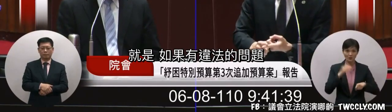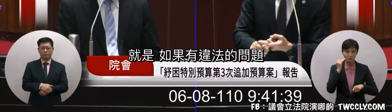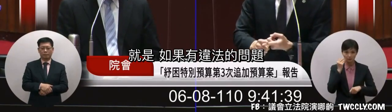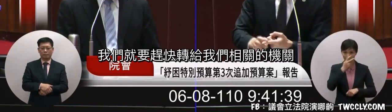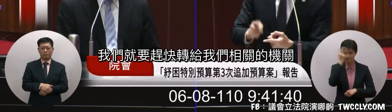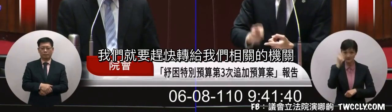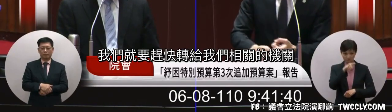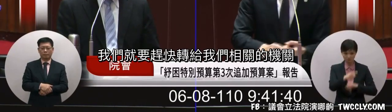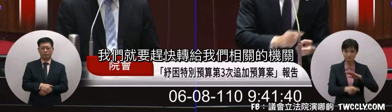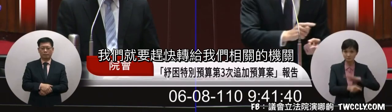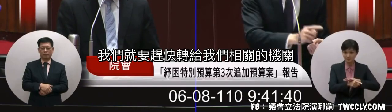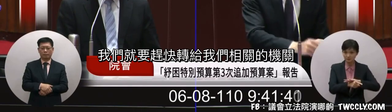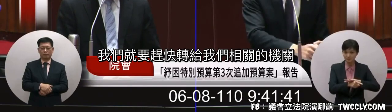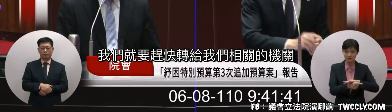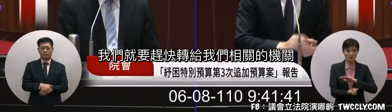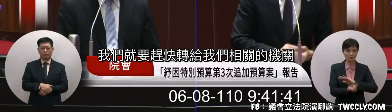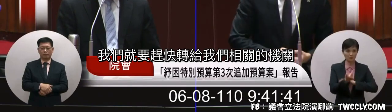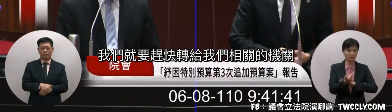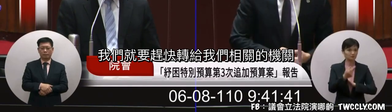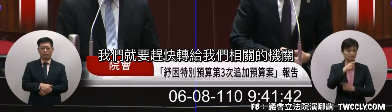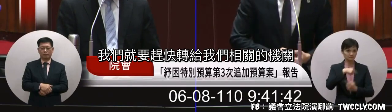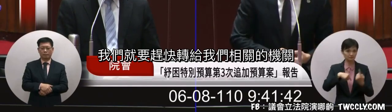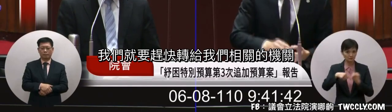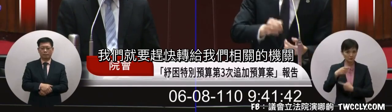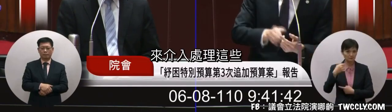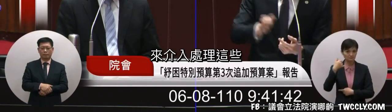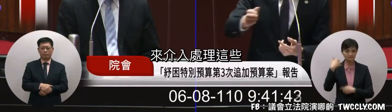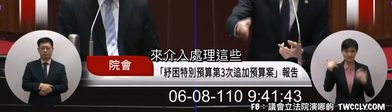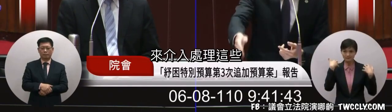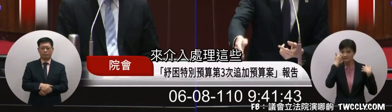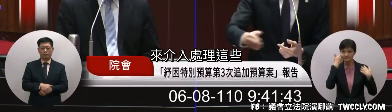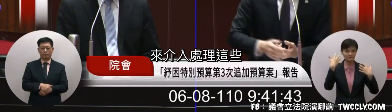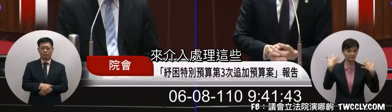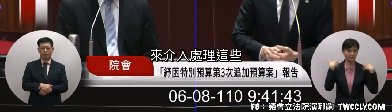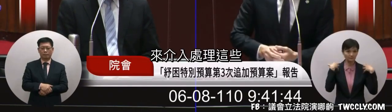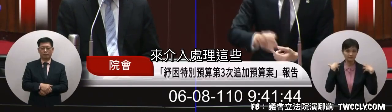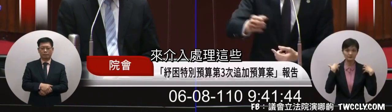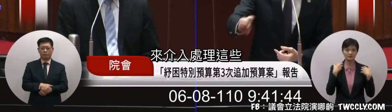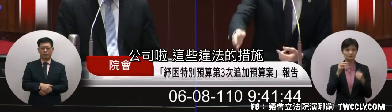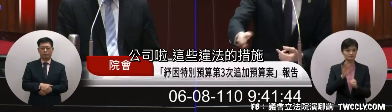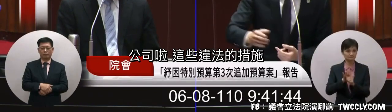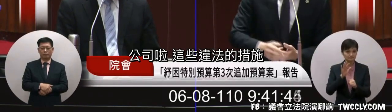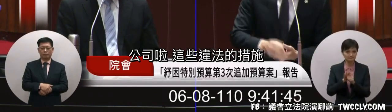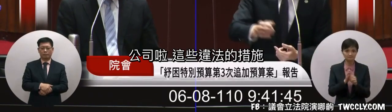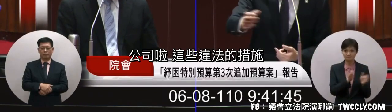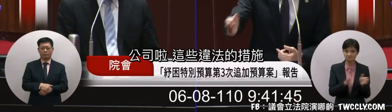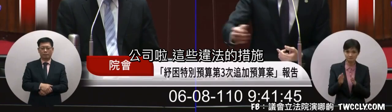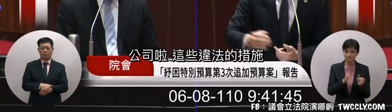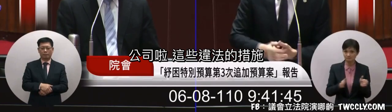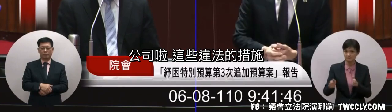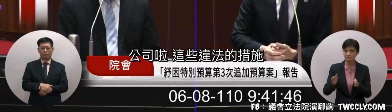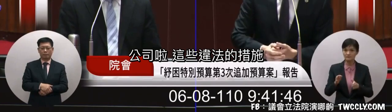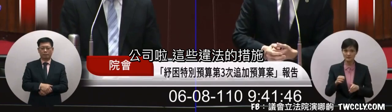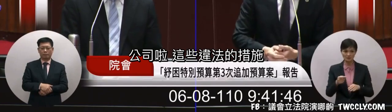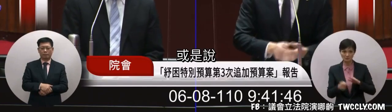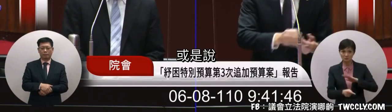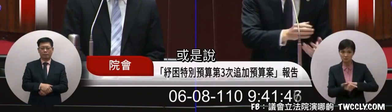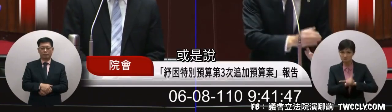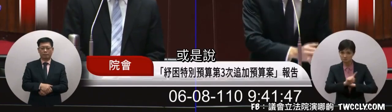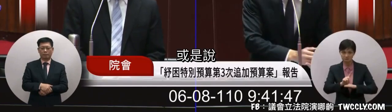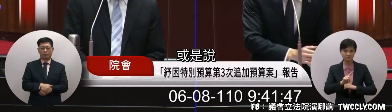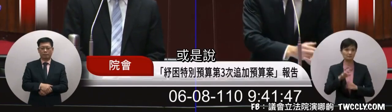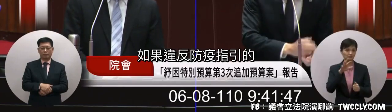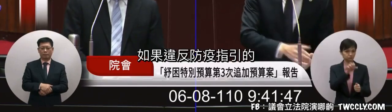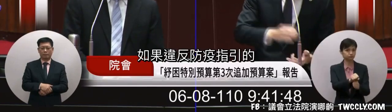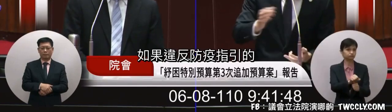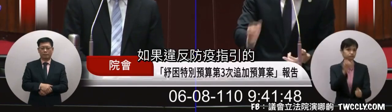反的問題我們就要比較緊張我們的相關的機關來解決處理這些的公司這種違反的措施要